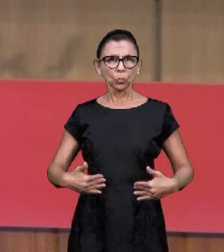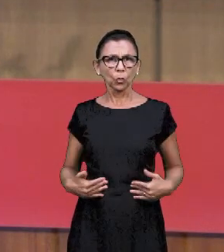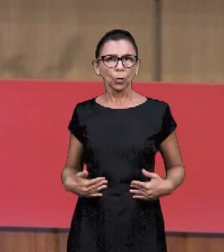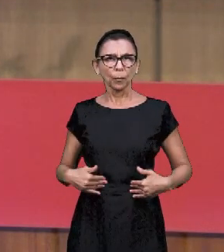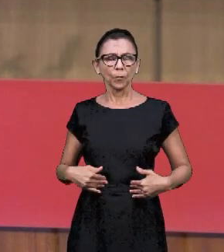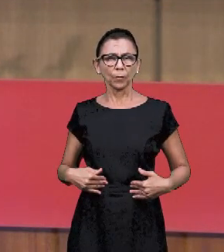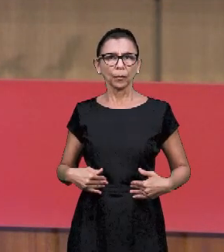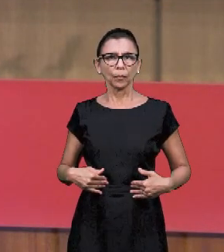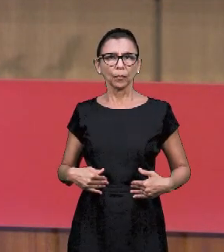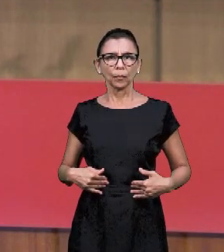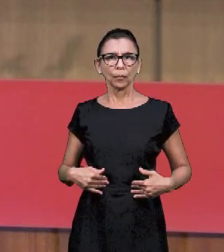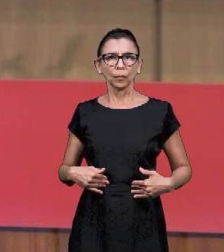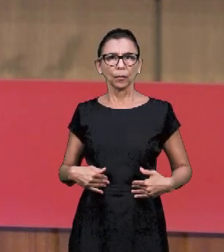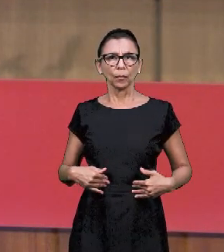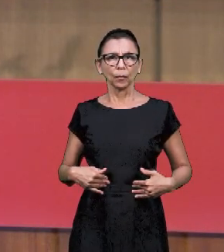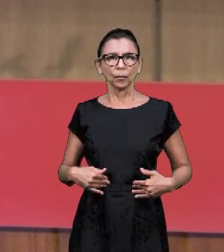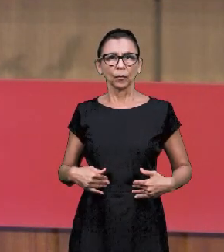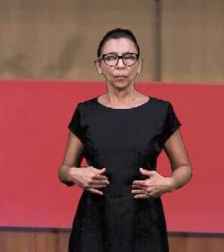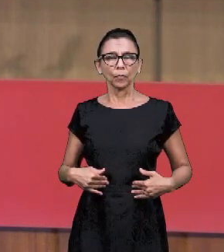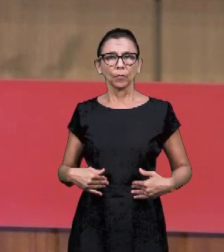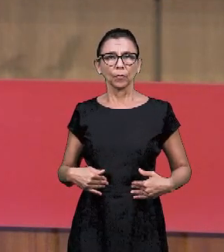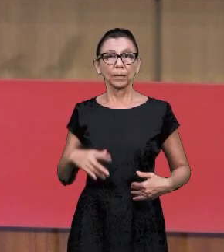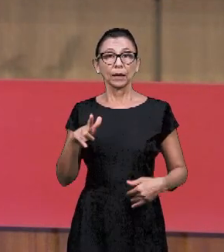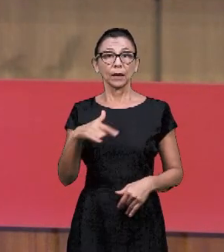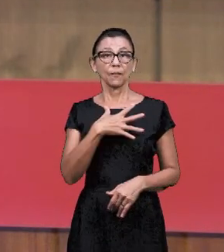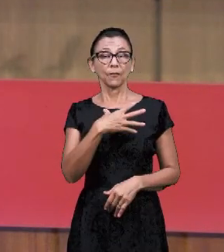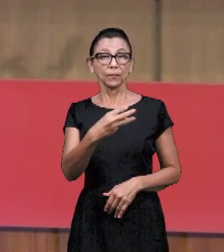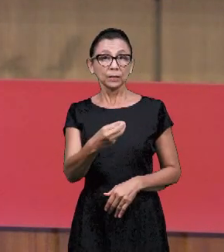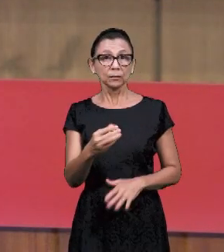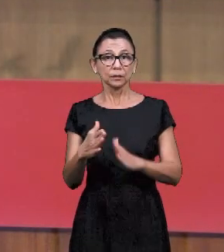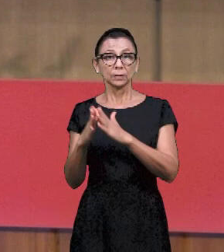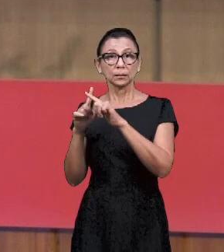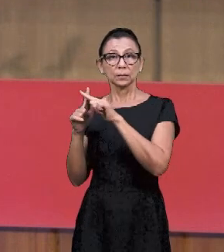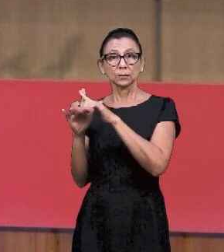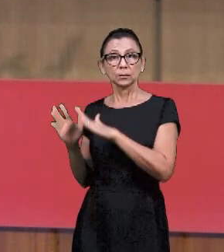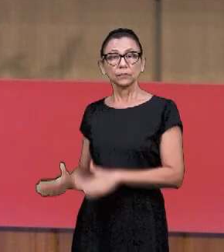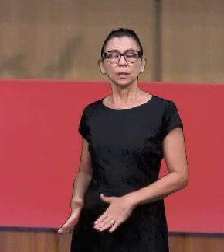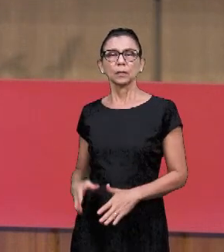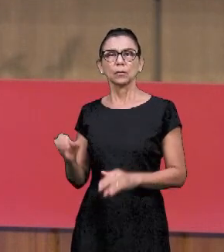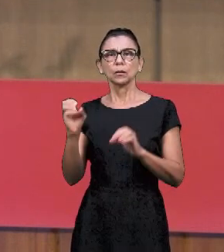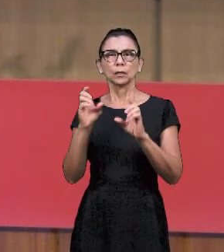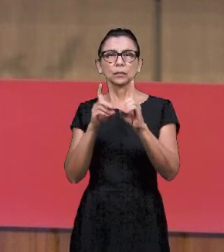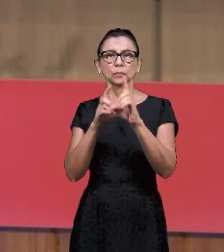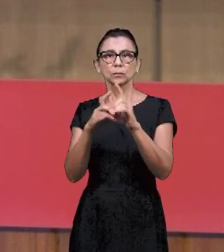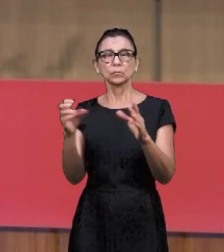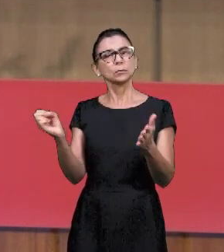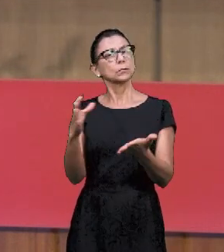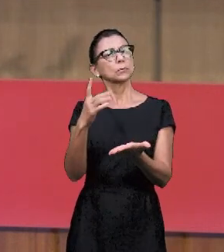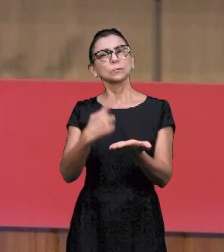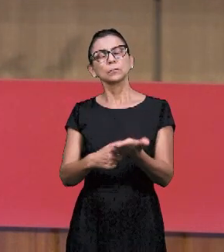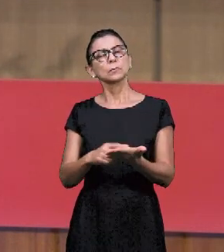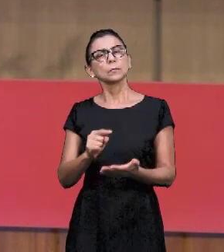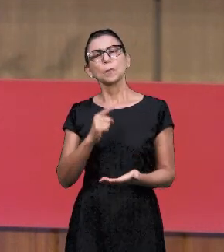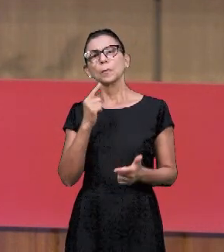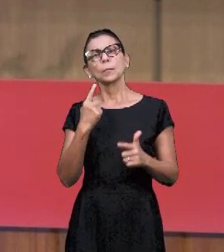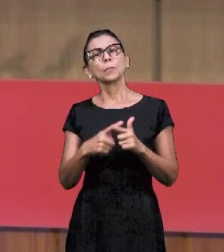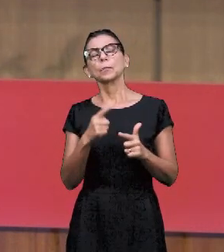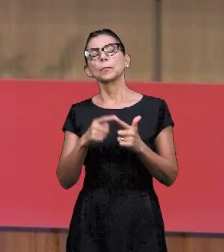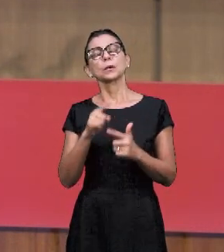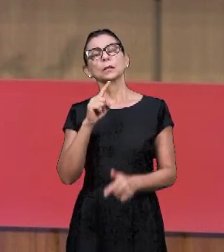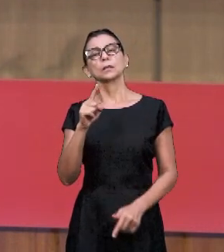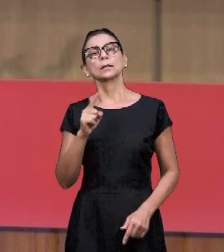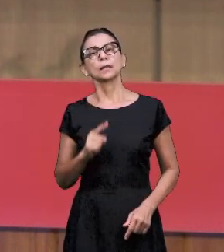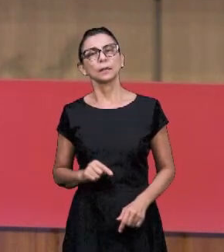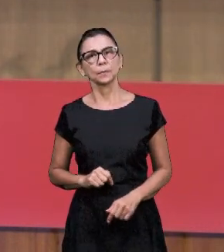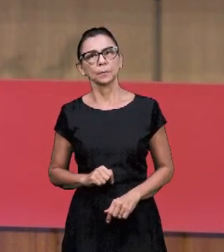Отца. И тело говорит о Сыне. Эта доктрина привела нас до сегодня. И это доктрина Нового